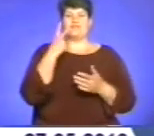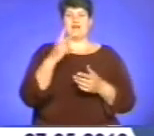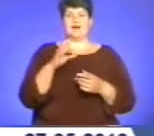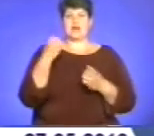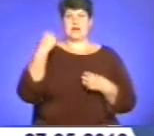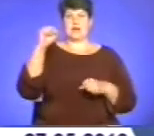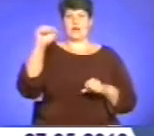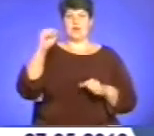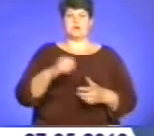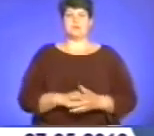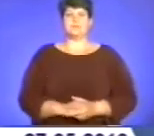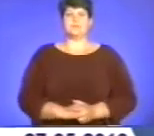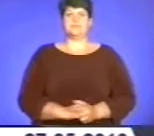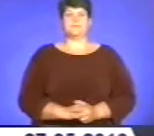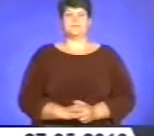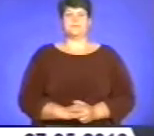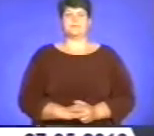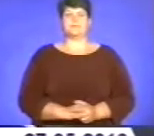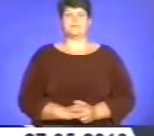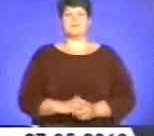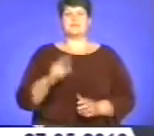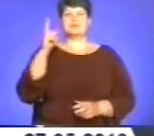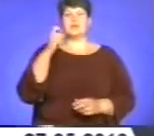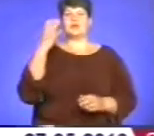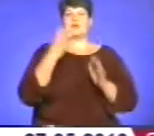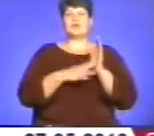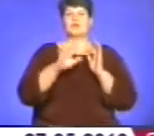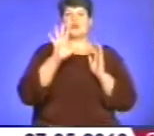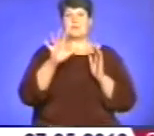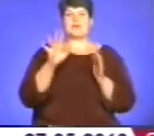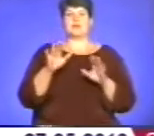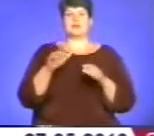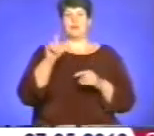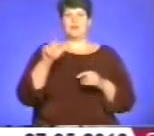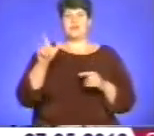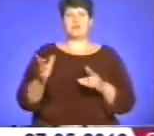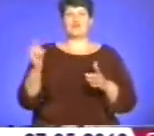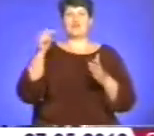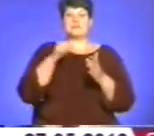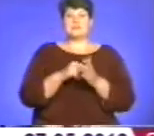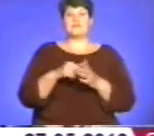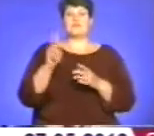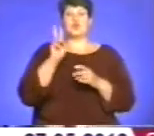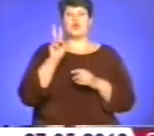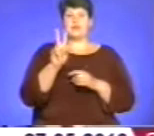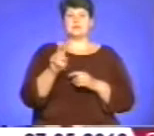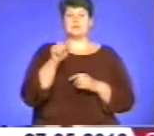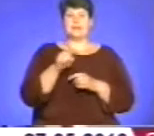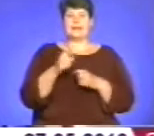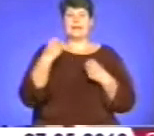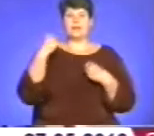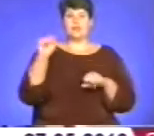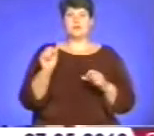саме знає Надія Турчин. 195 людей вмістилися у тролейбусі. Такий рекорд встановили тернопільські